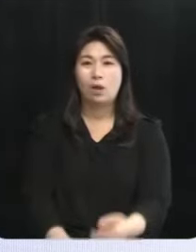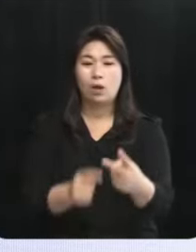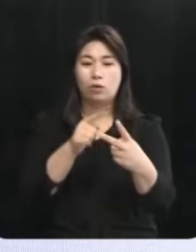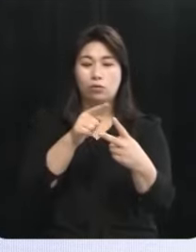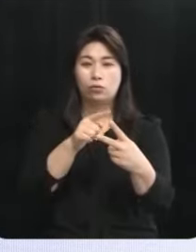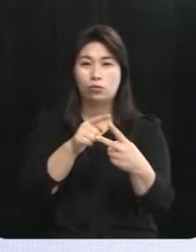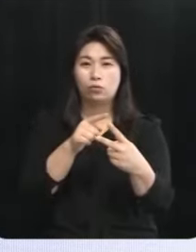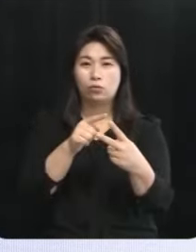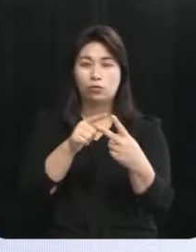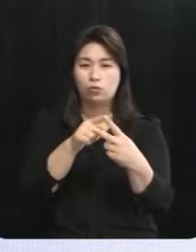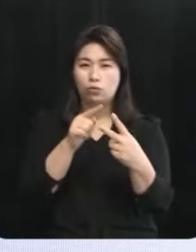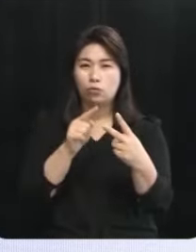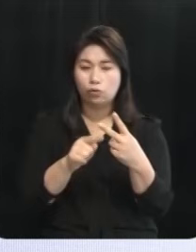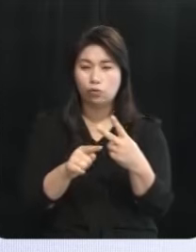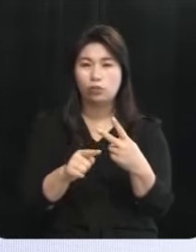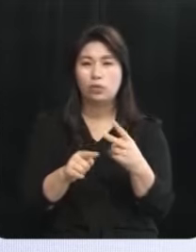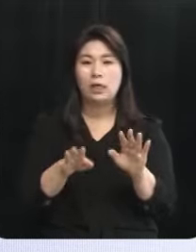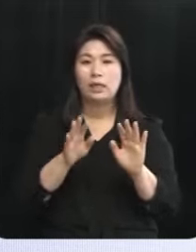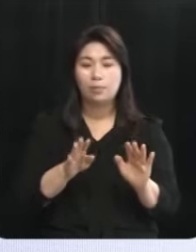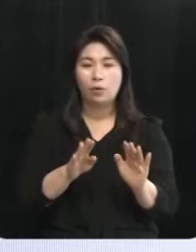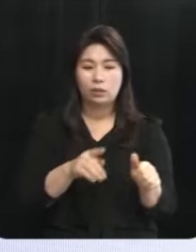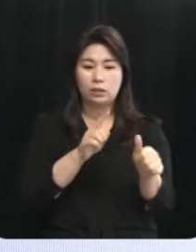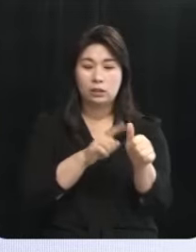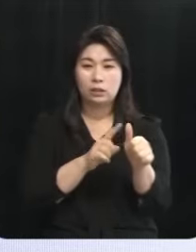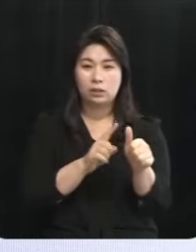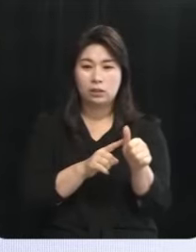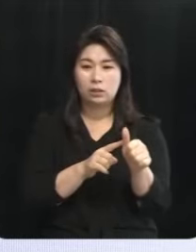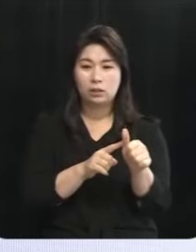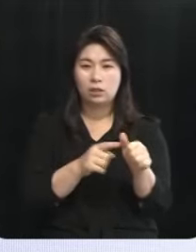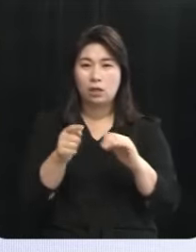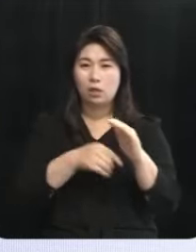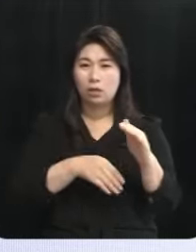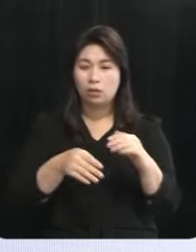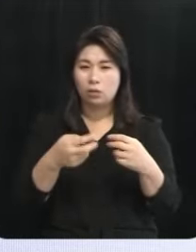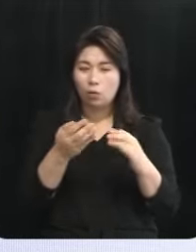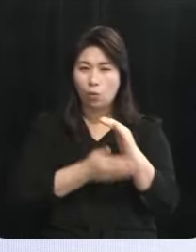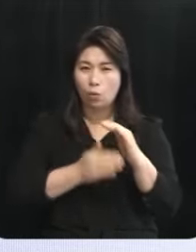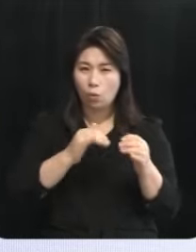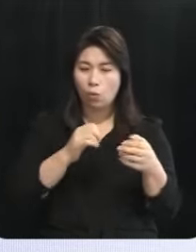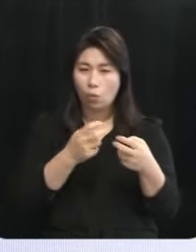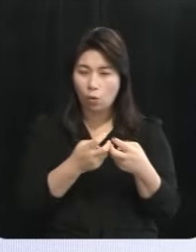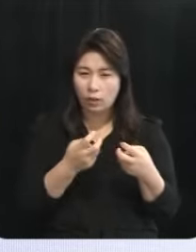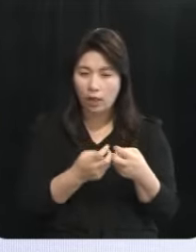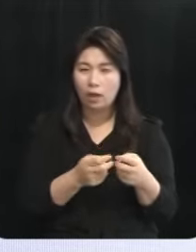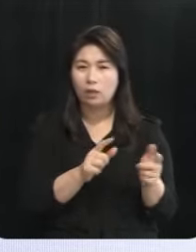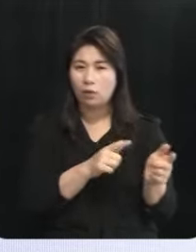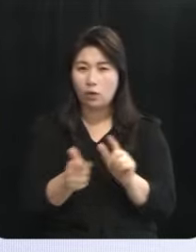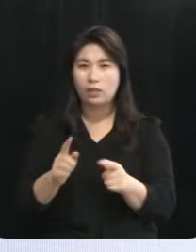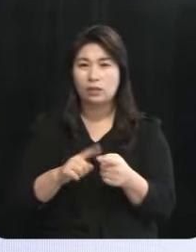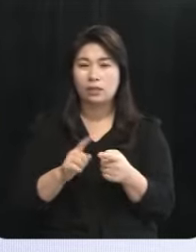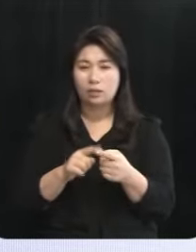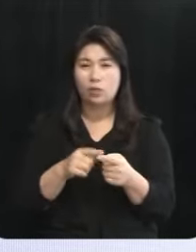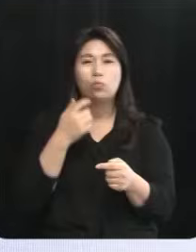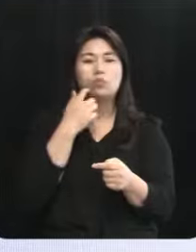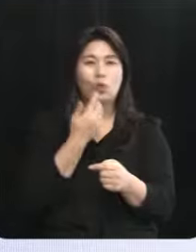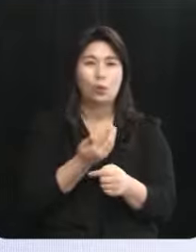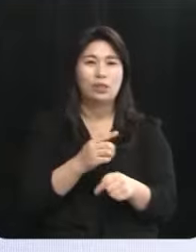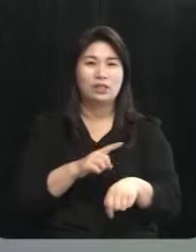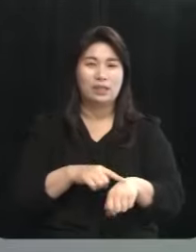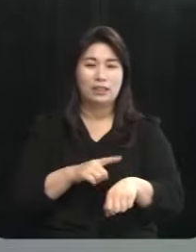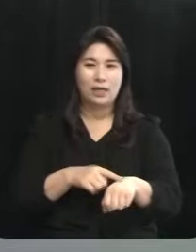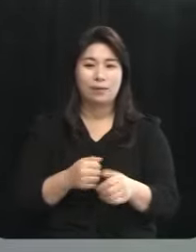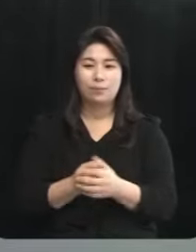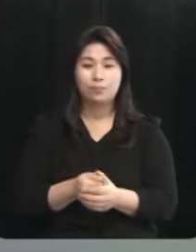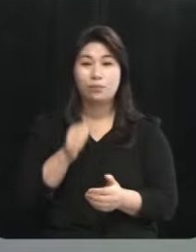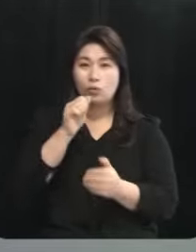진행할 텐데요 이 시간에는 상대 후보의 정책 내지는 공약을 주제로 해서 진행을 하도록 하겠습니다 각